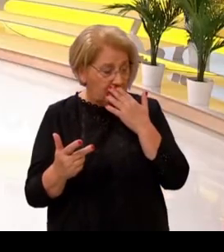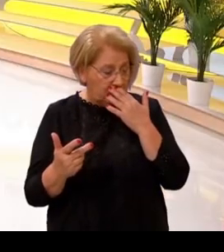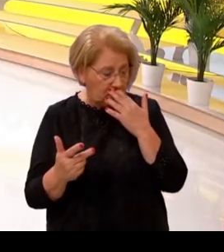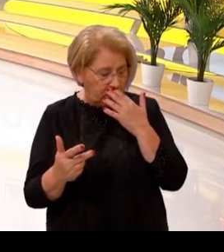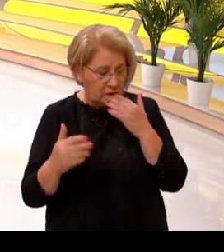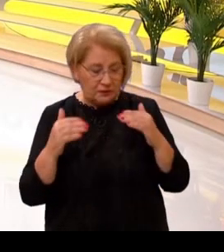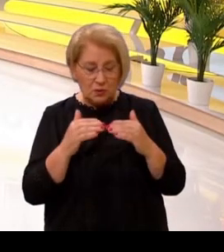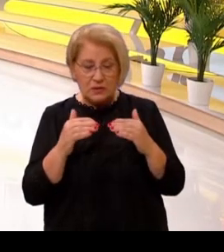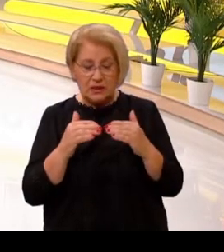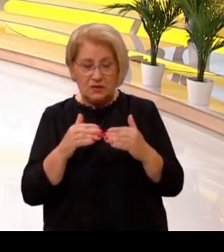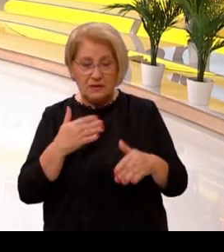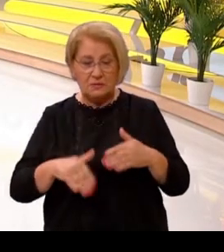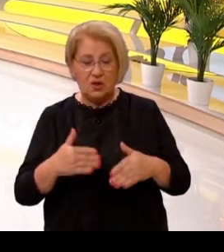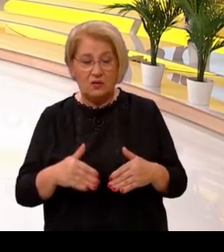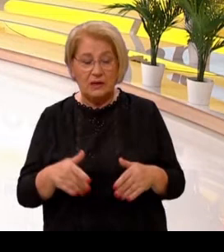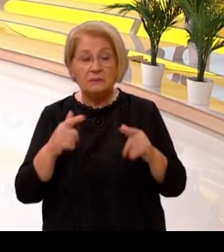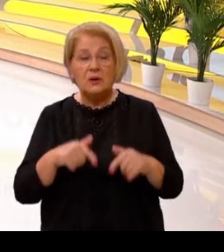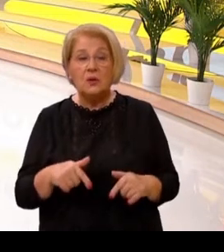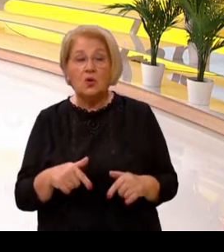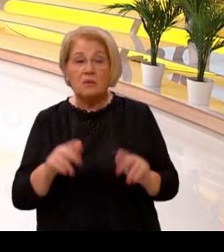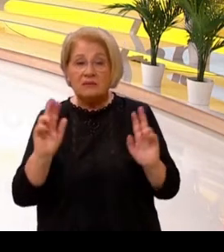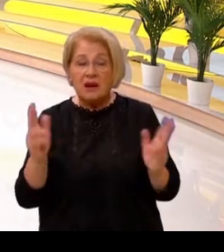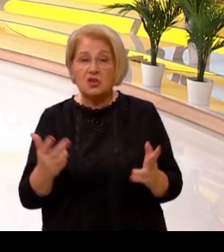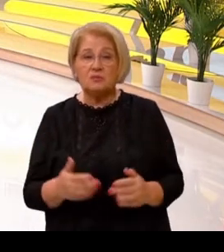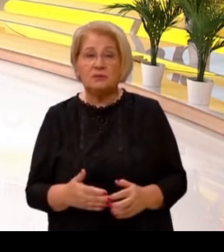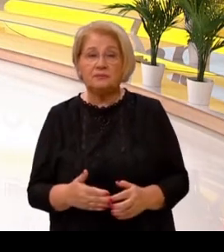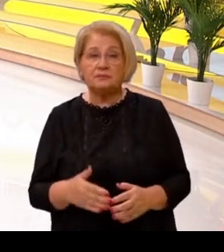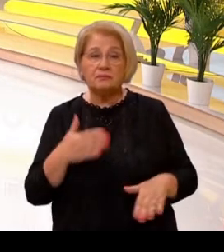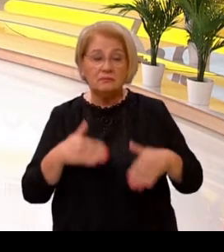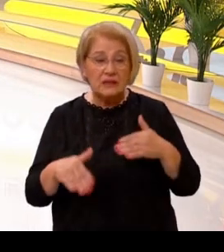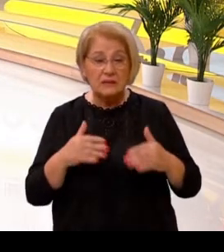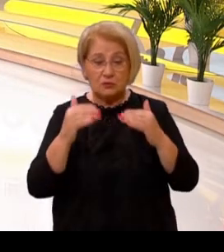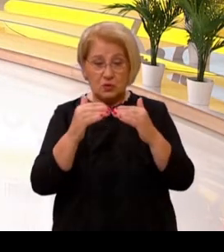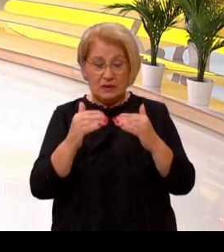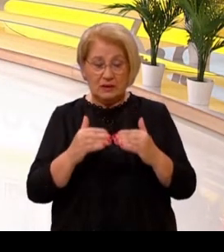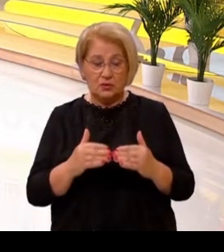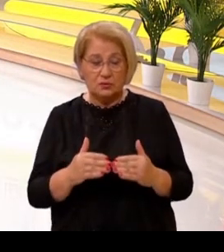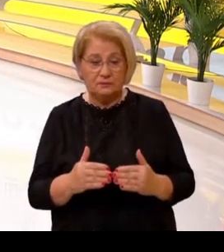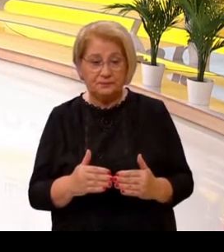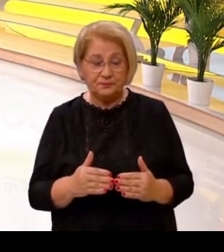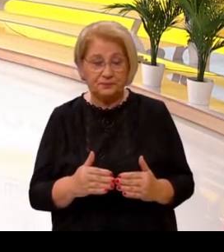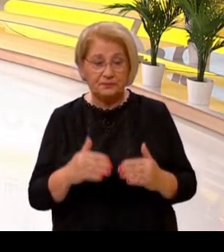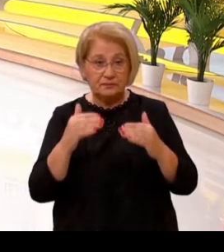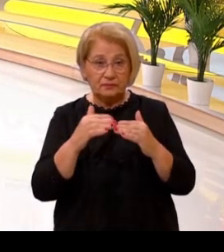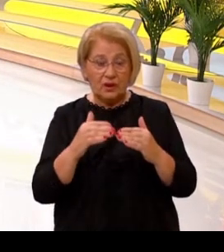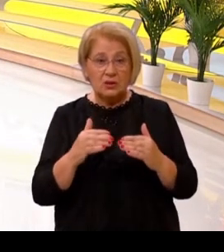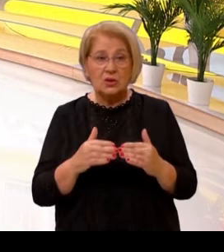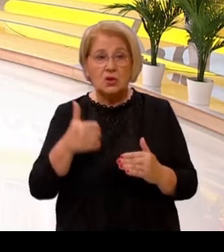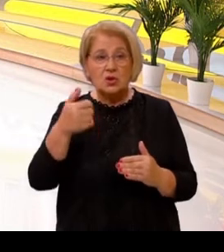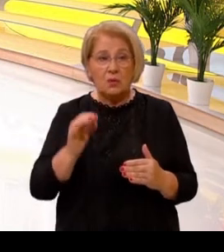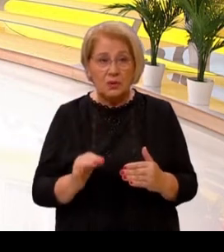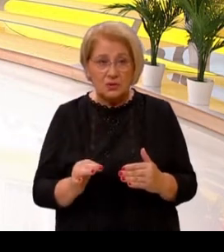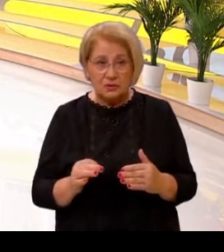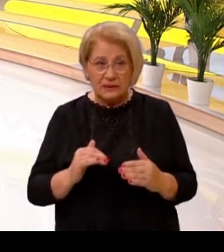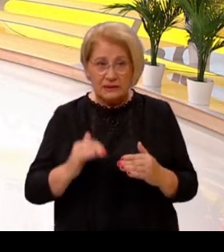mirovina u kojima se, dakle, tražimo da se mirovine uskladžuju na način da se uskladžuju u 100% iznosu